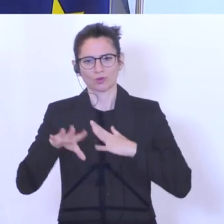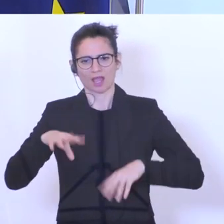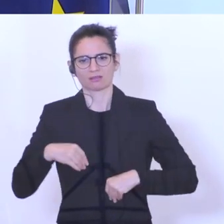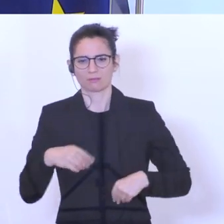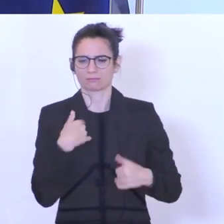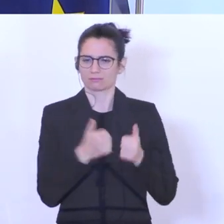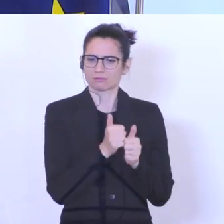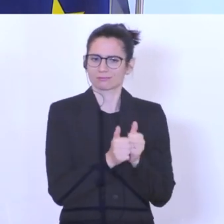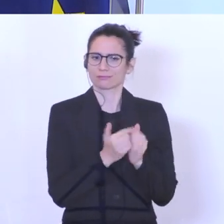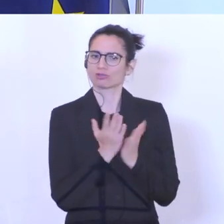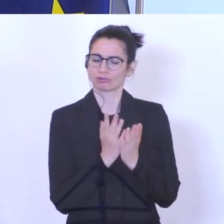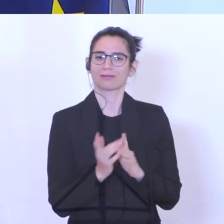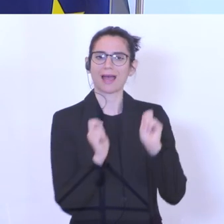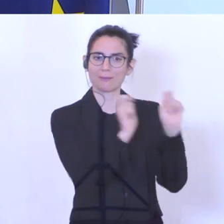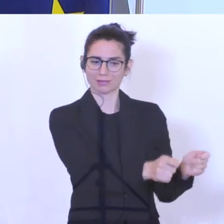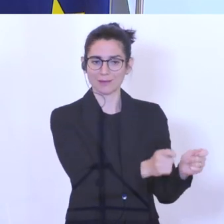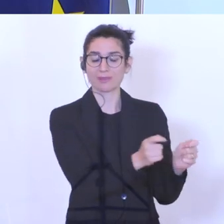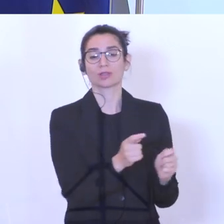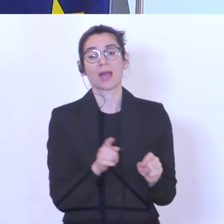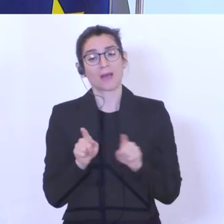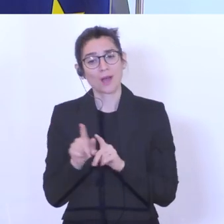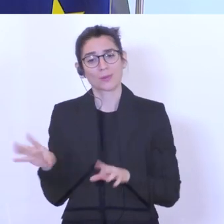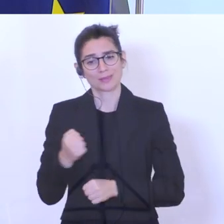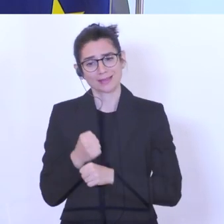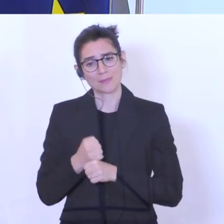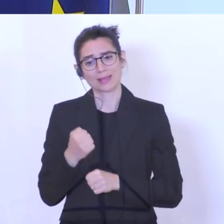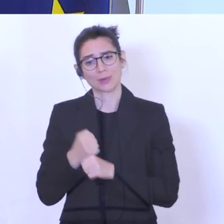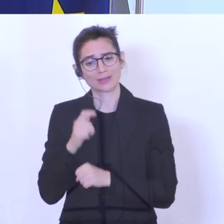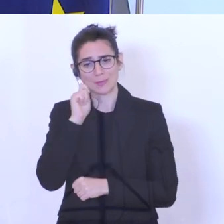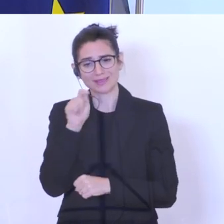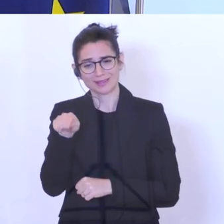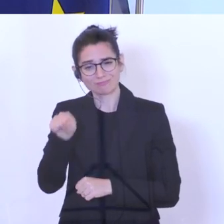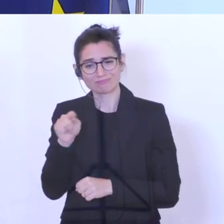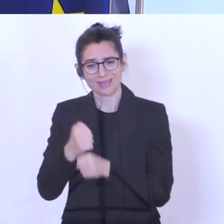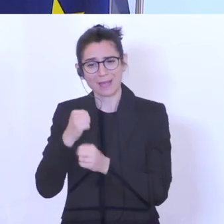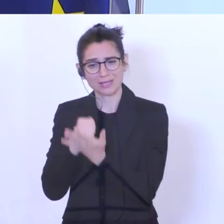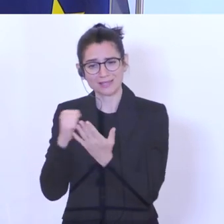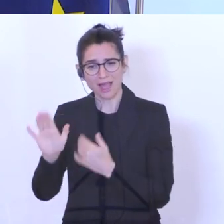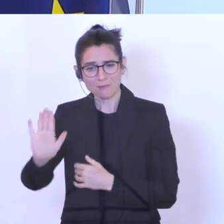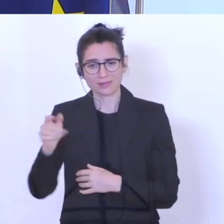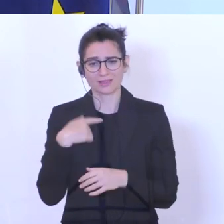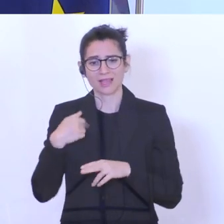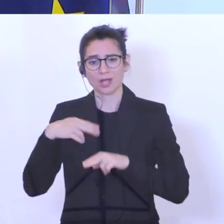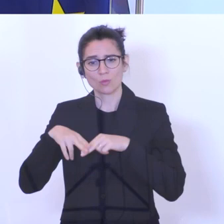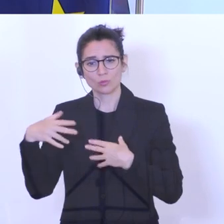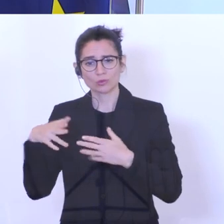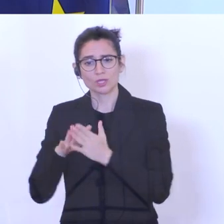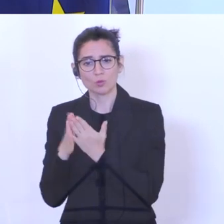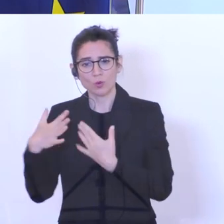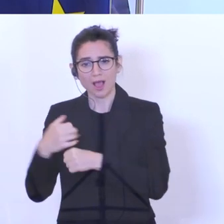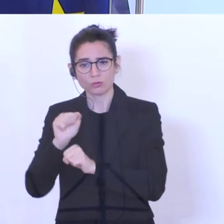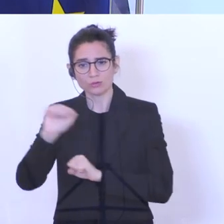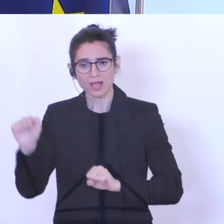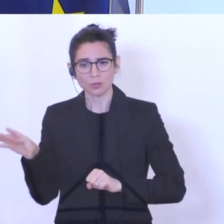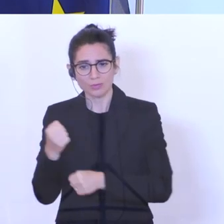einerseits die Abrechnungen eingereicht haben, aber auch die Mitarbeiterinnen und Mitarbeiter des Arbeitsmarktservices, der österreichischen Bundesbuchhaltungsagentur